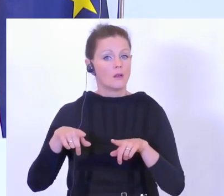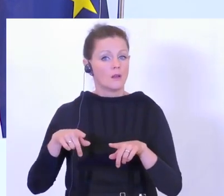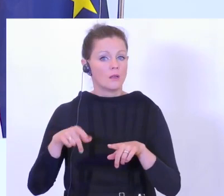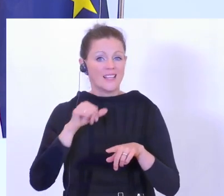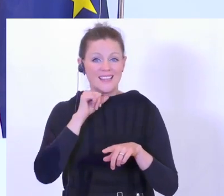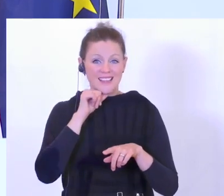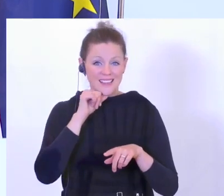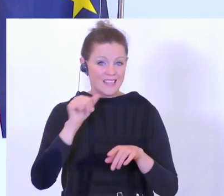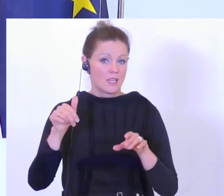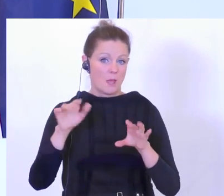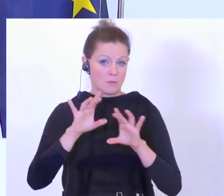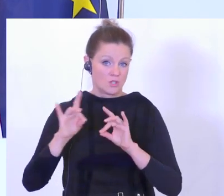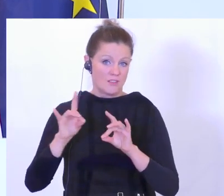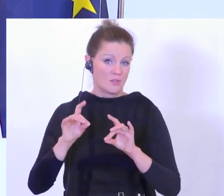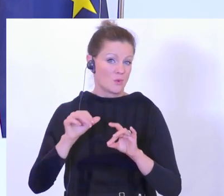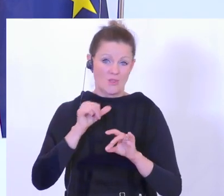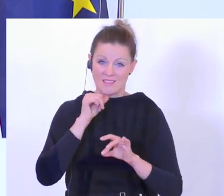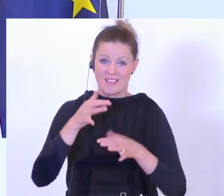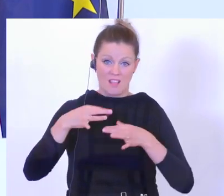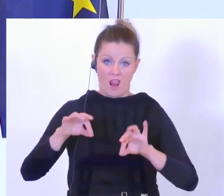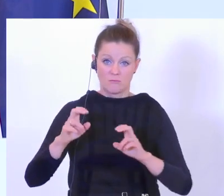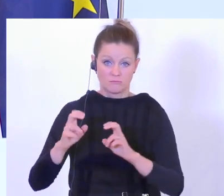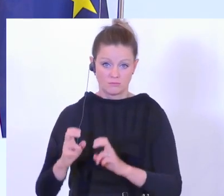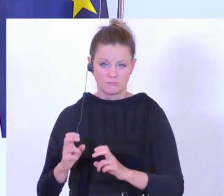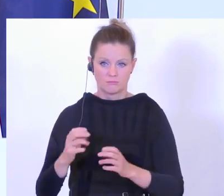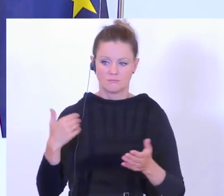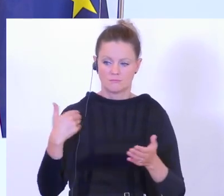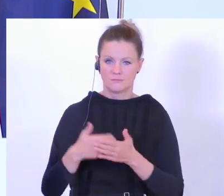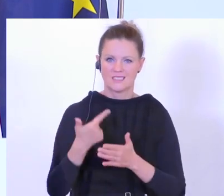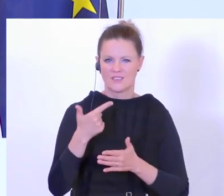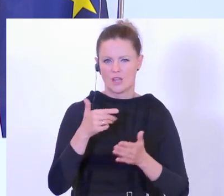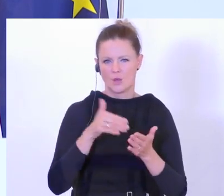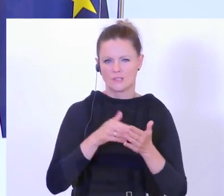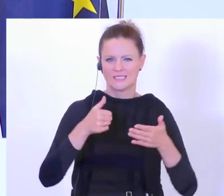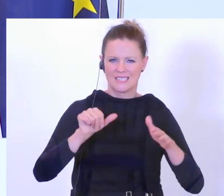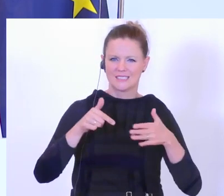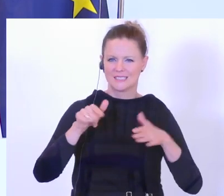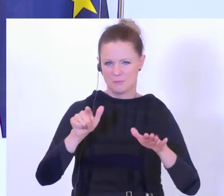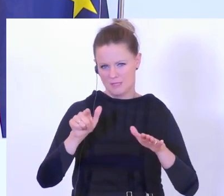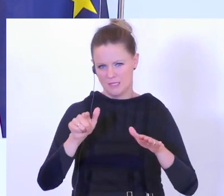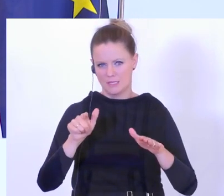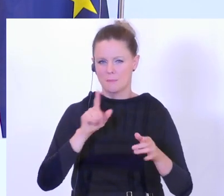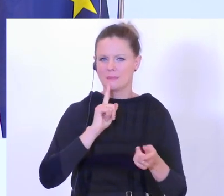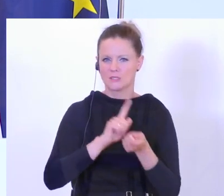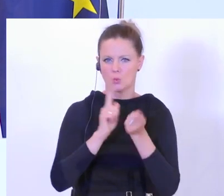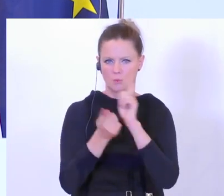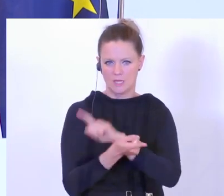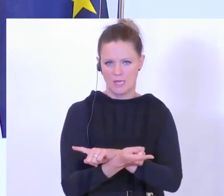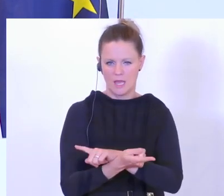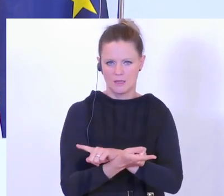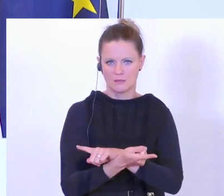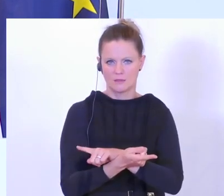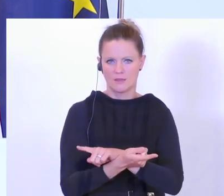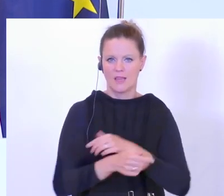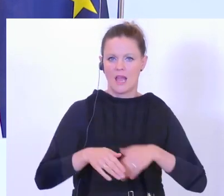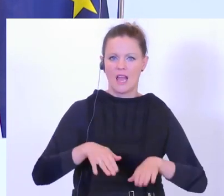unrechtmäßig aufhältig? Hier hat sich in den letzten Jahren seit 2016, 2017, das wieder etwas umgekehrtes mit Abbau